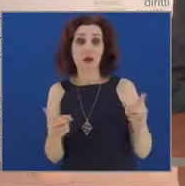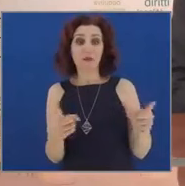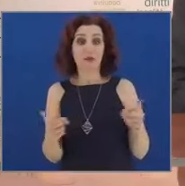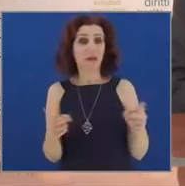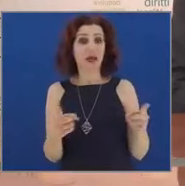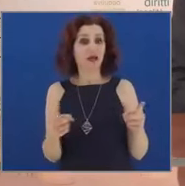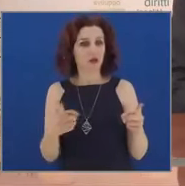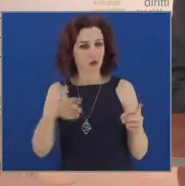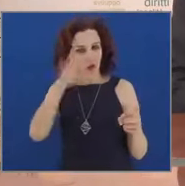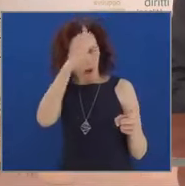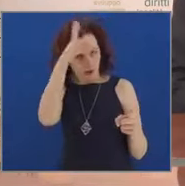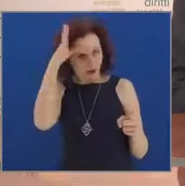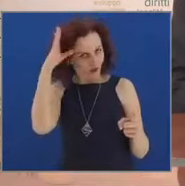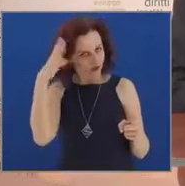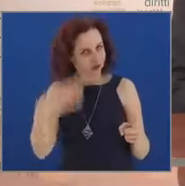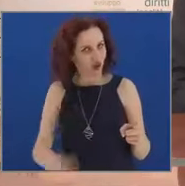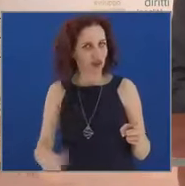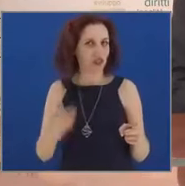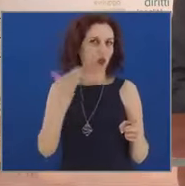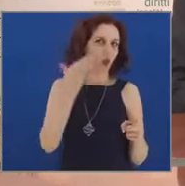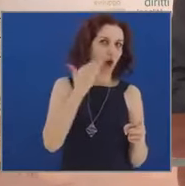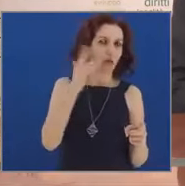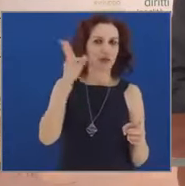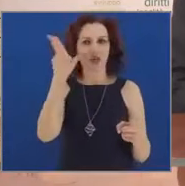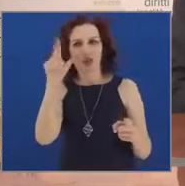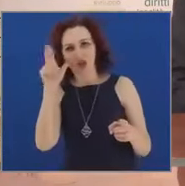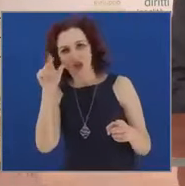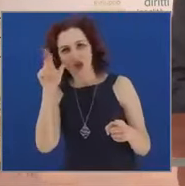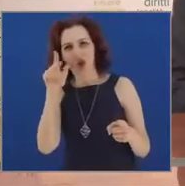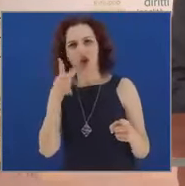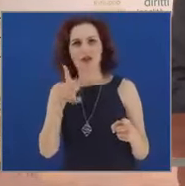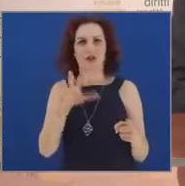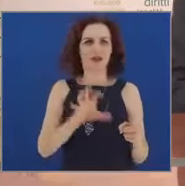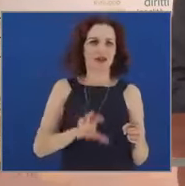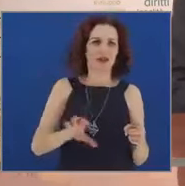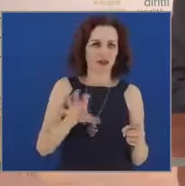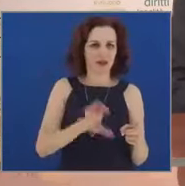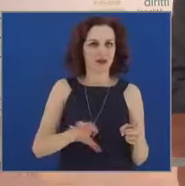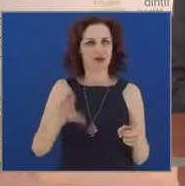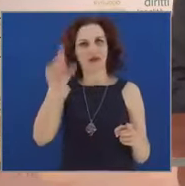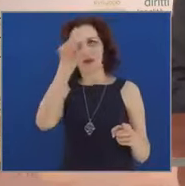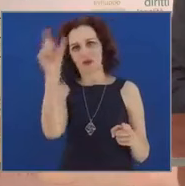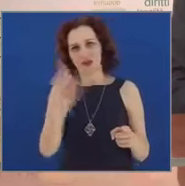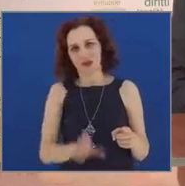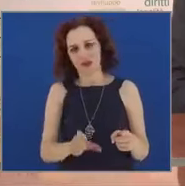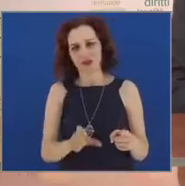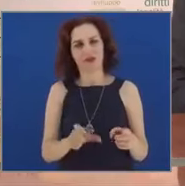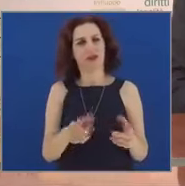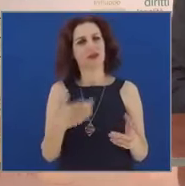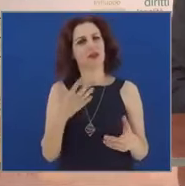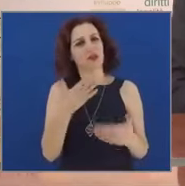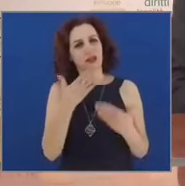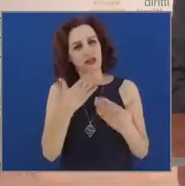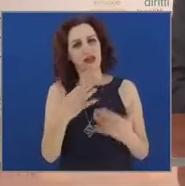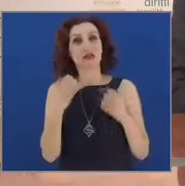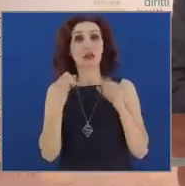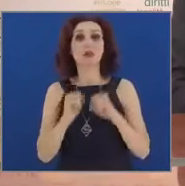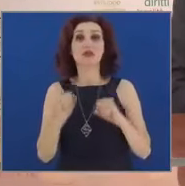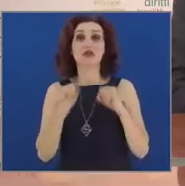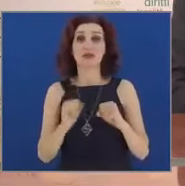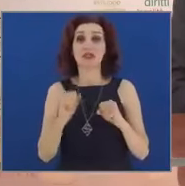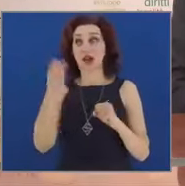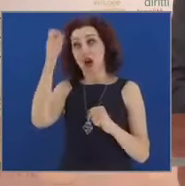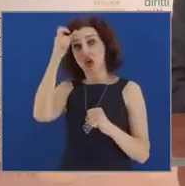fatiche per le donne e gli uomini di questo Paese e anche di questa Regione, ma anche di grandi opportunità, grazie anche al risultato ottenuto dal Governo